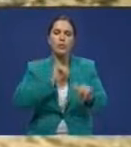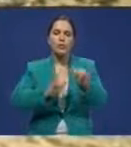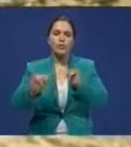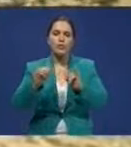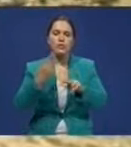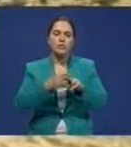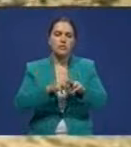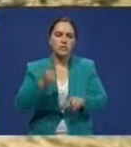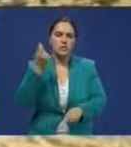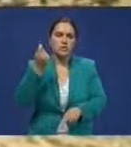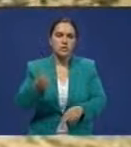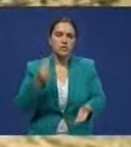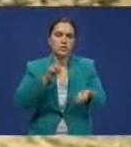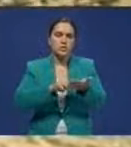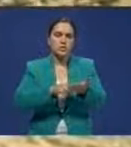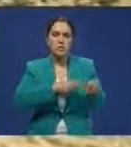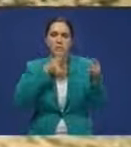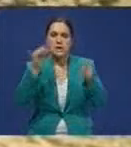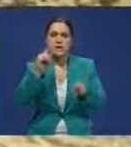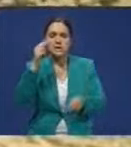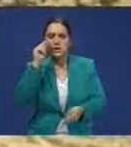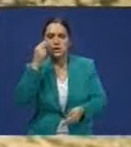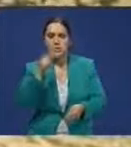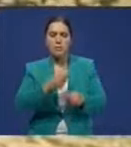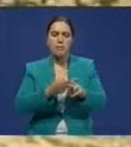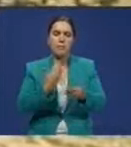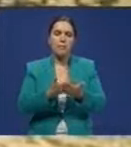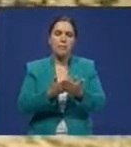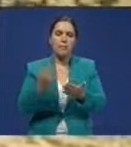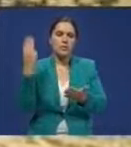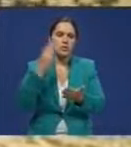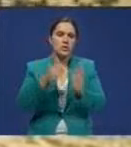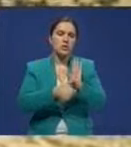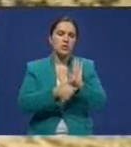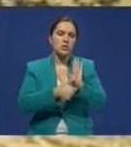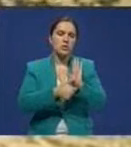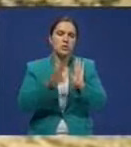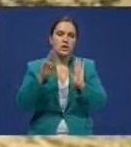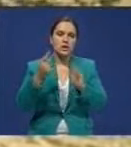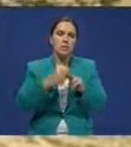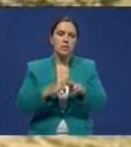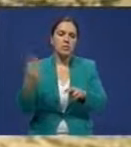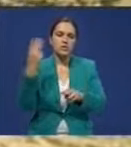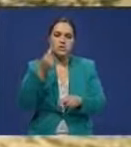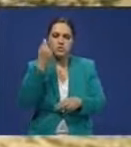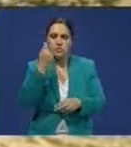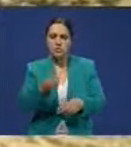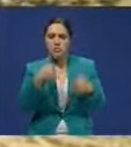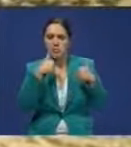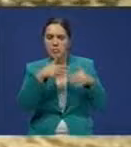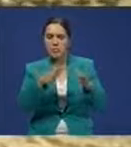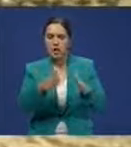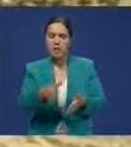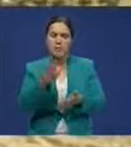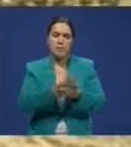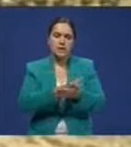диктуют перекупщики. Приезжают из Шымкента. К примеру, за каракуль предлагают максимум 600 тенге. А шерсть так вообще отдаём за бесценок или